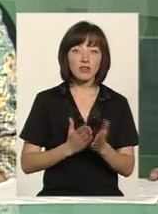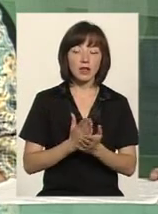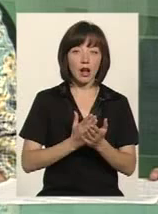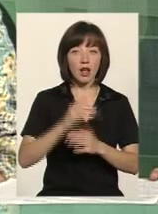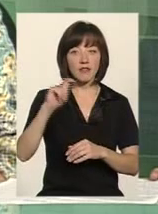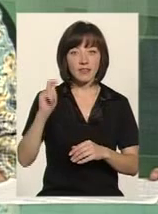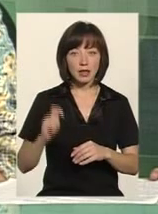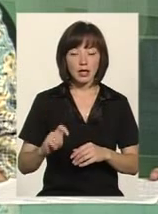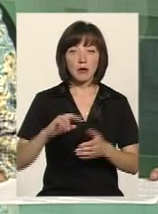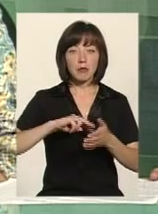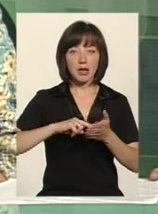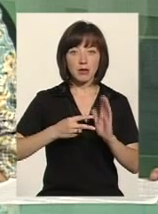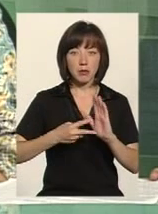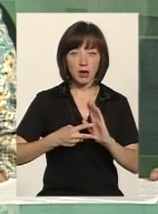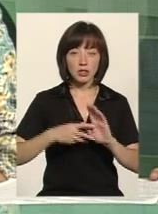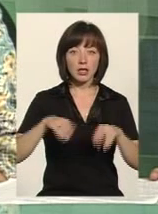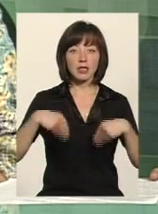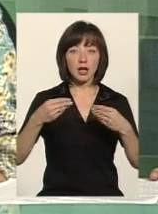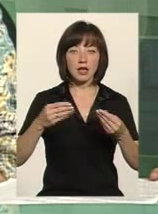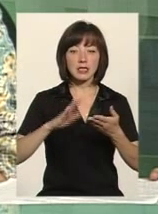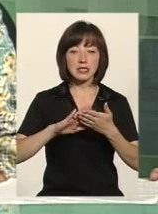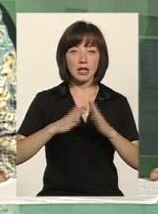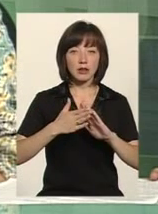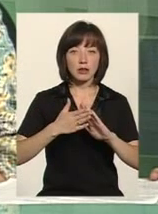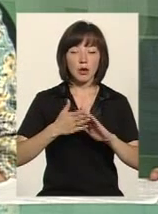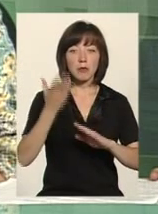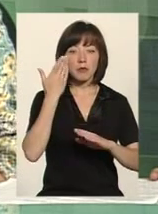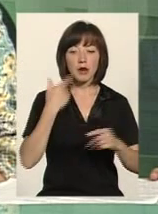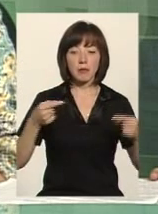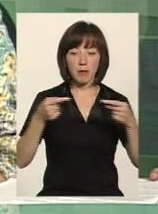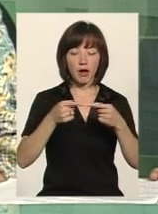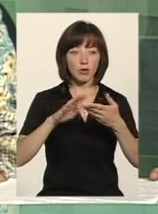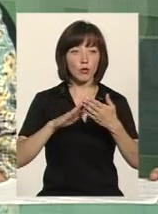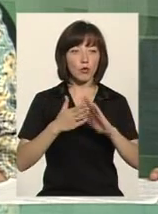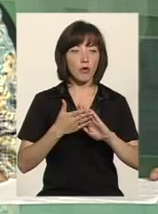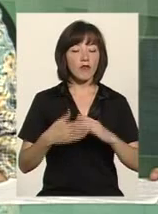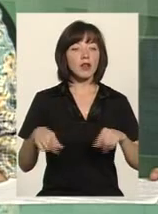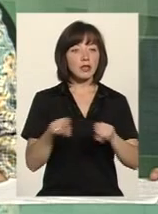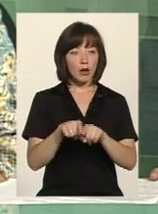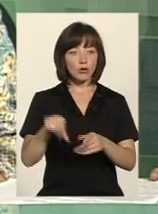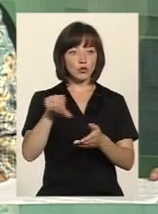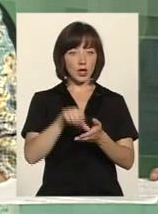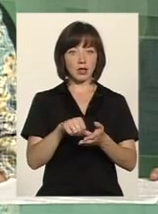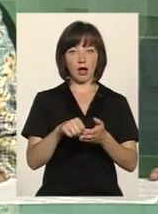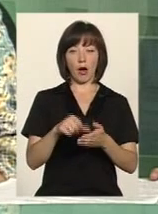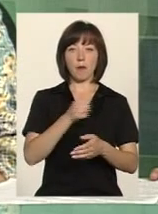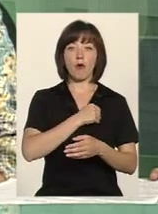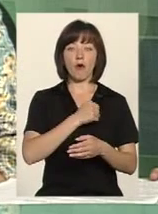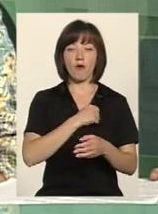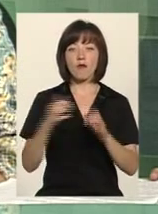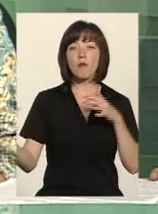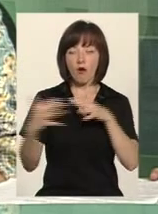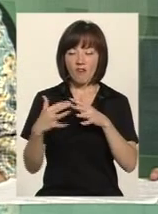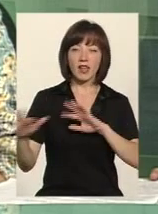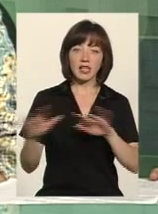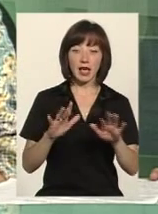і, зокрема, передбачено надання статуса, при певних умовах, статус атаку учасника бойових дій. Чи їх сім